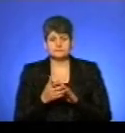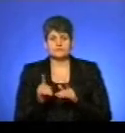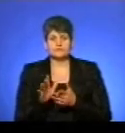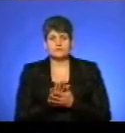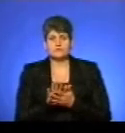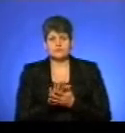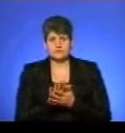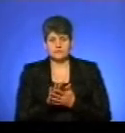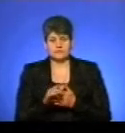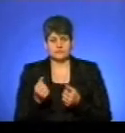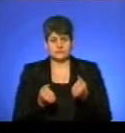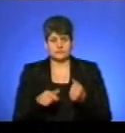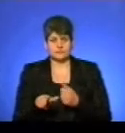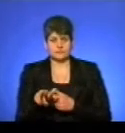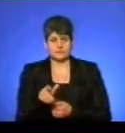розчищення автошляхів.